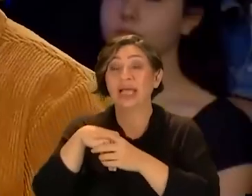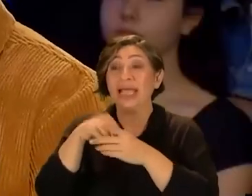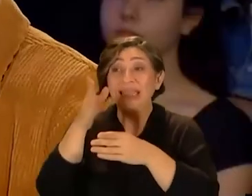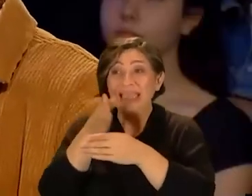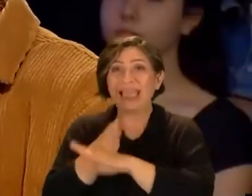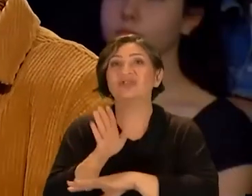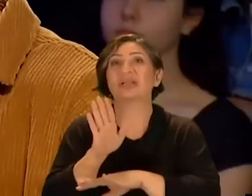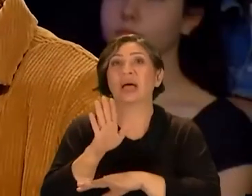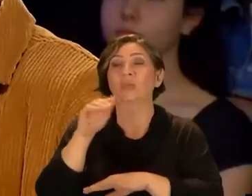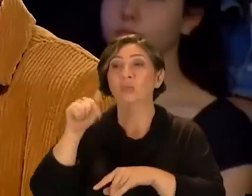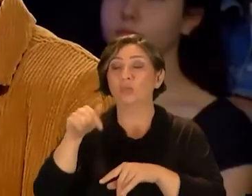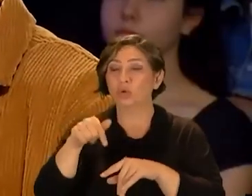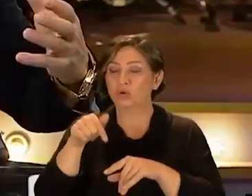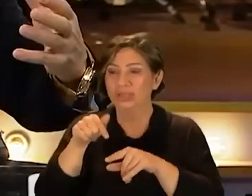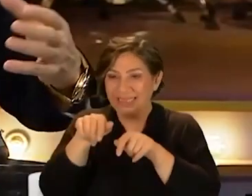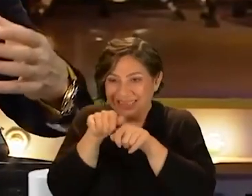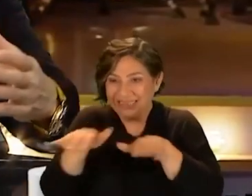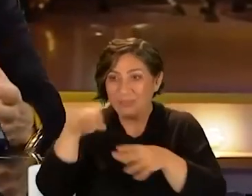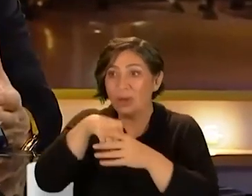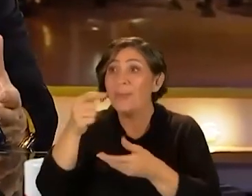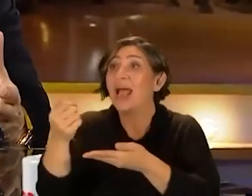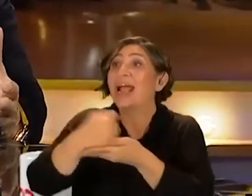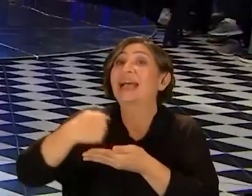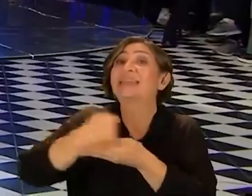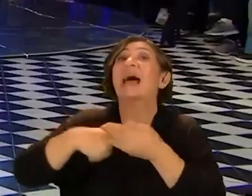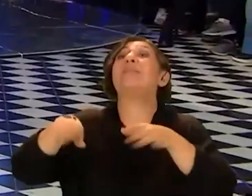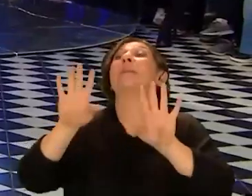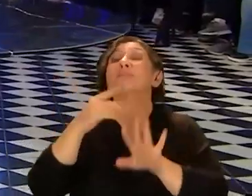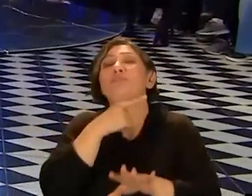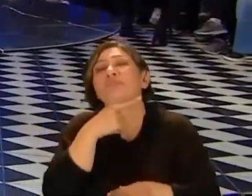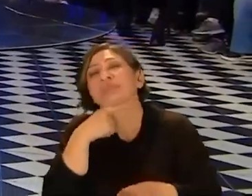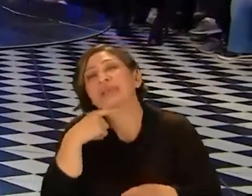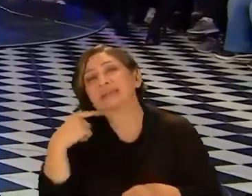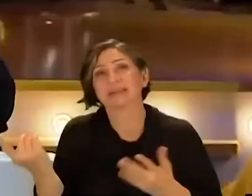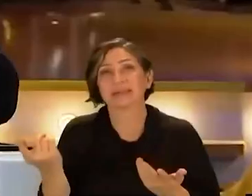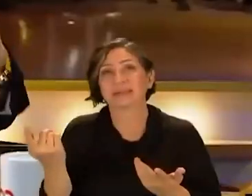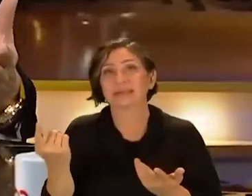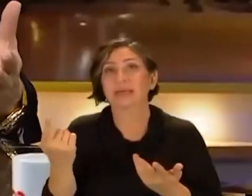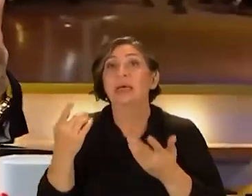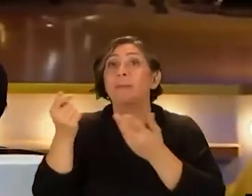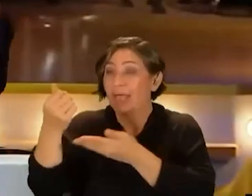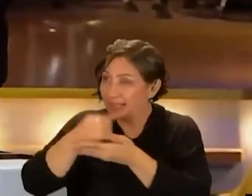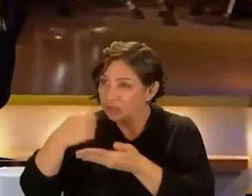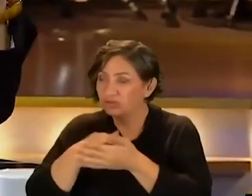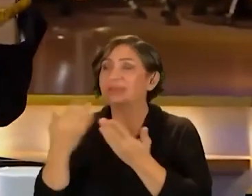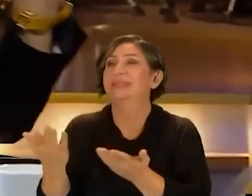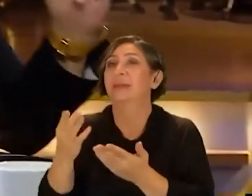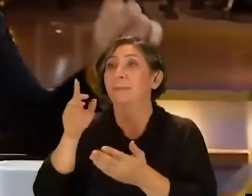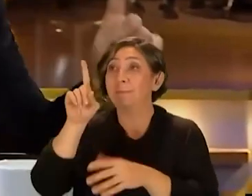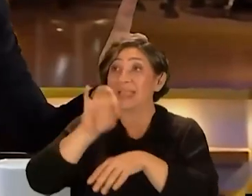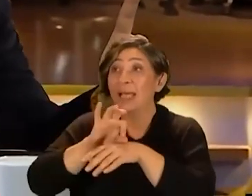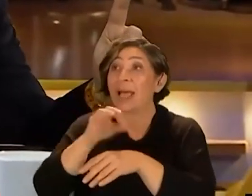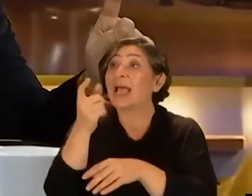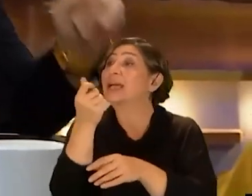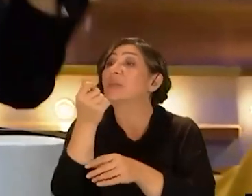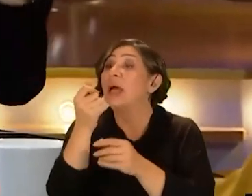yani gerçekten bugünün kapitalist sistemi içinde para kazanmaman mümkün değil zaten zaten kazanacaksın bir